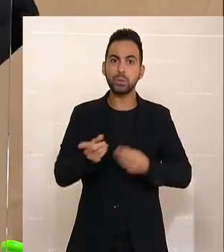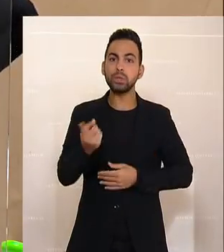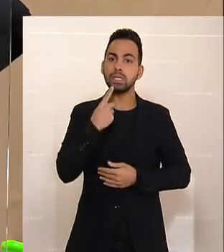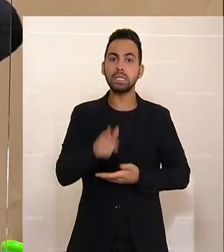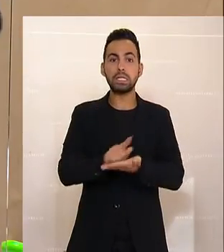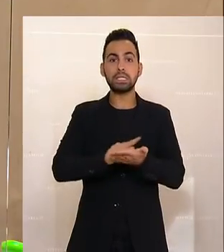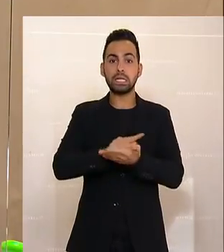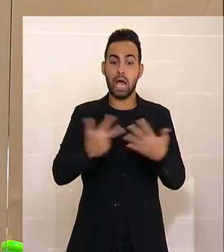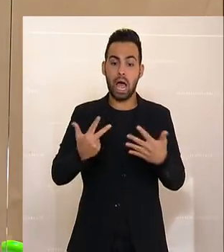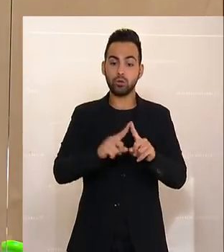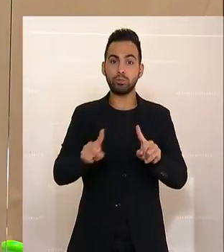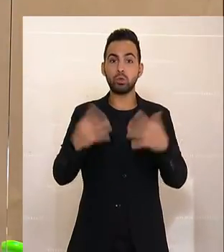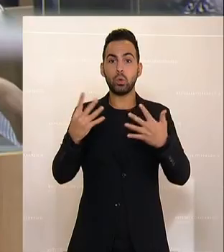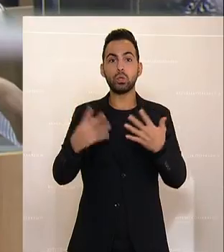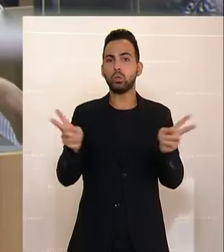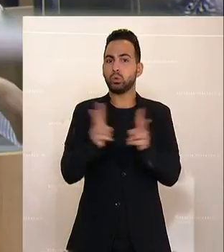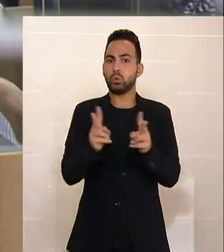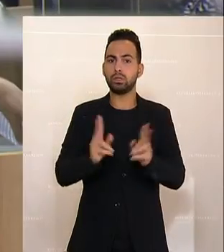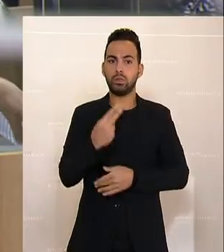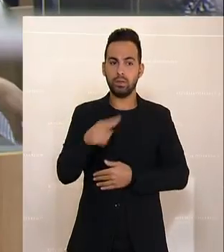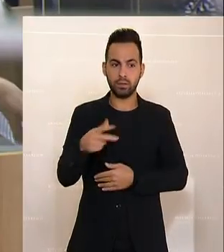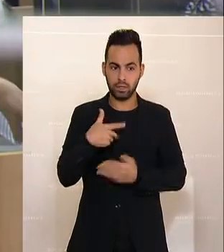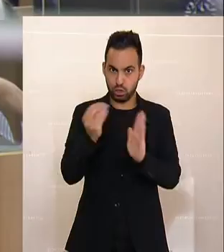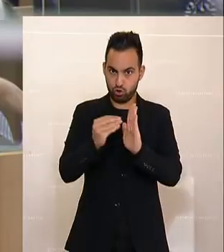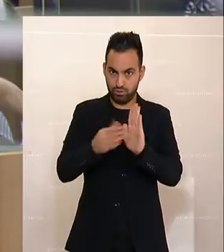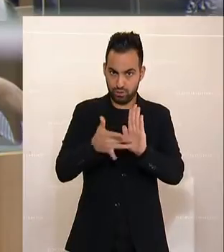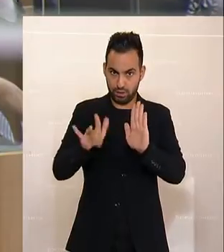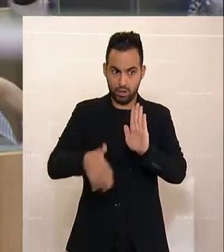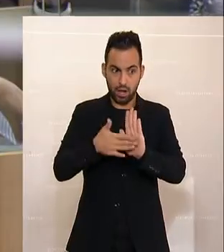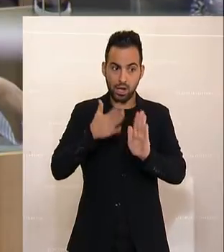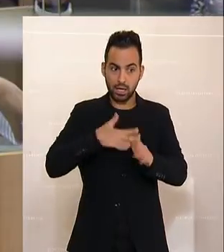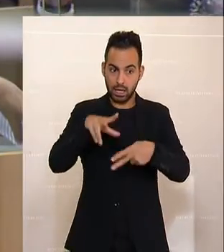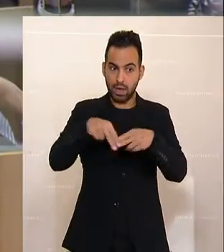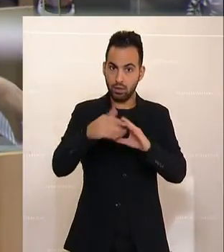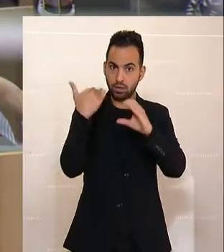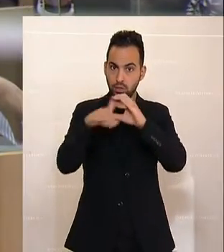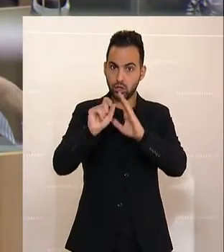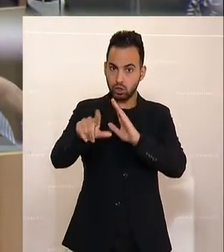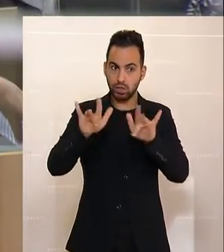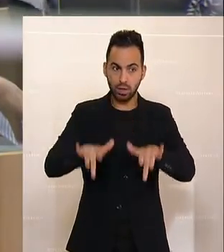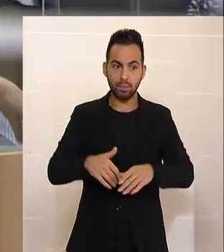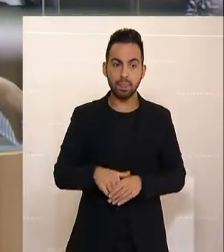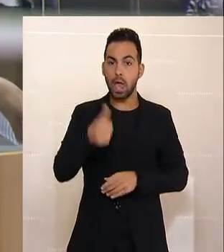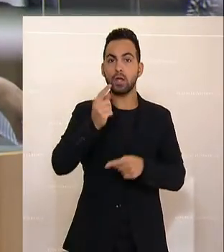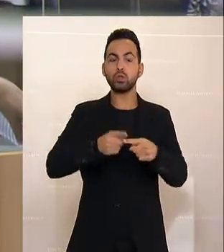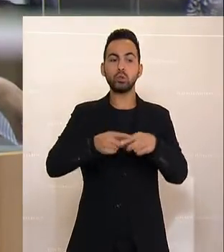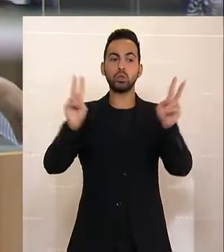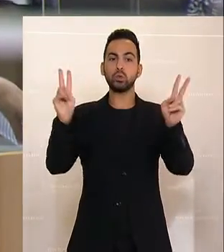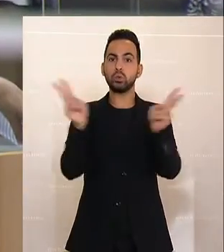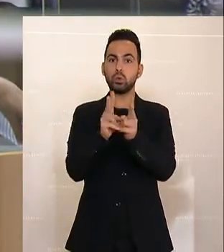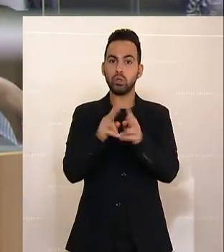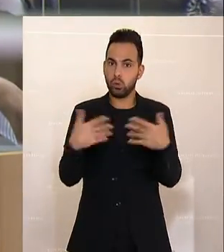Zeit von 8 bis 9 Uhr ist Ihnen zu kurz. Ich habe es schriftlich, Sie bekommen das gerne schriftlich alles. Die Stunde ist Ihnen zu kurz.